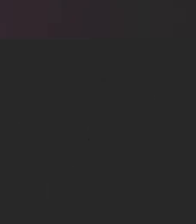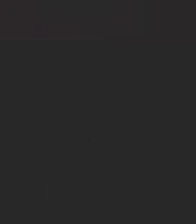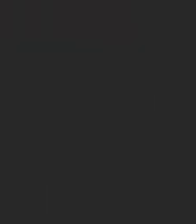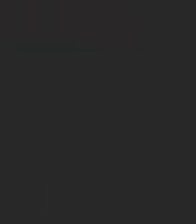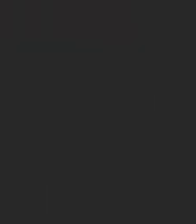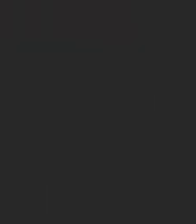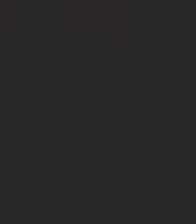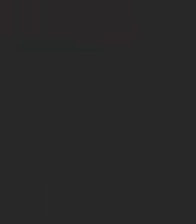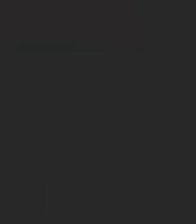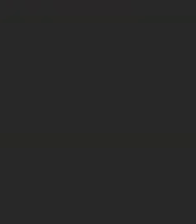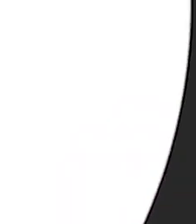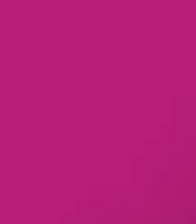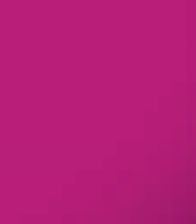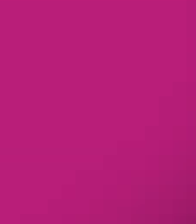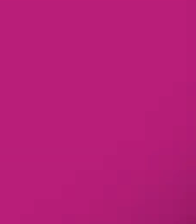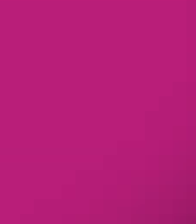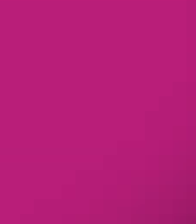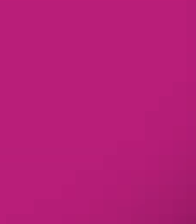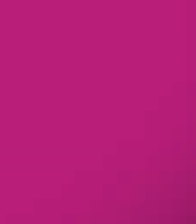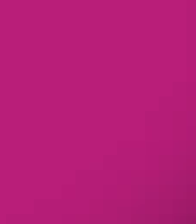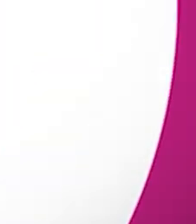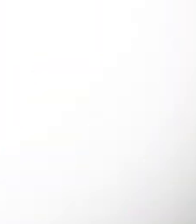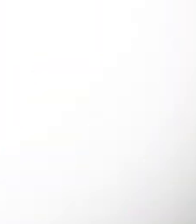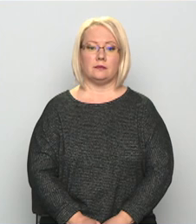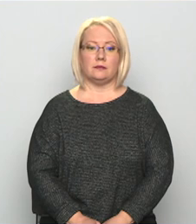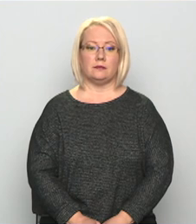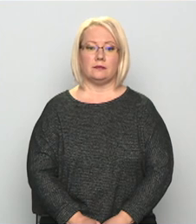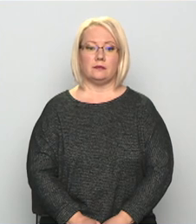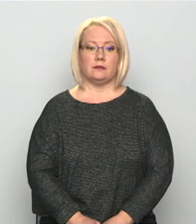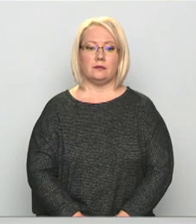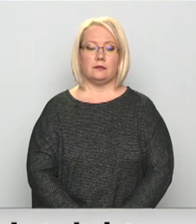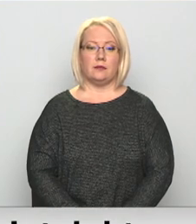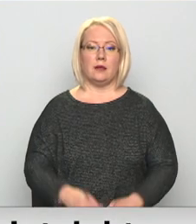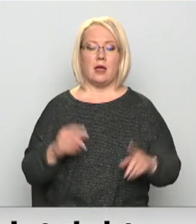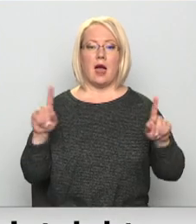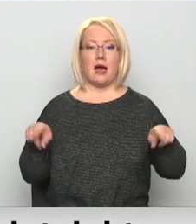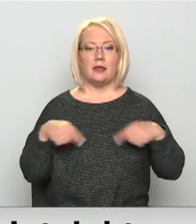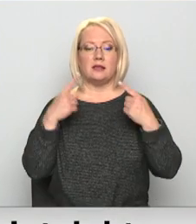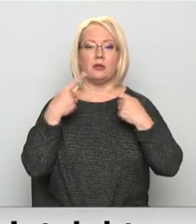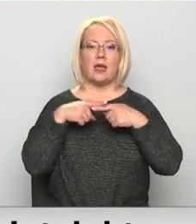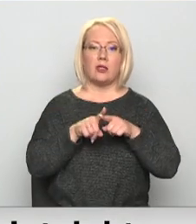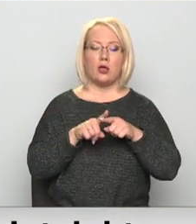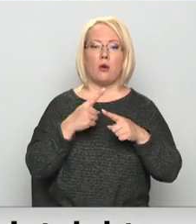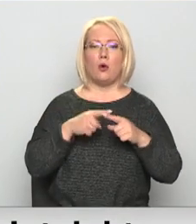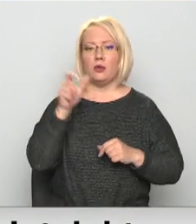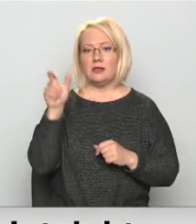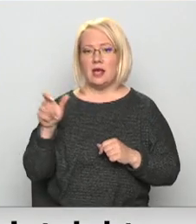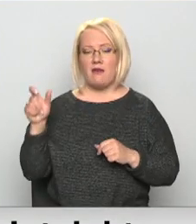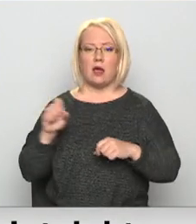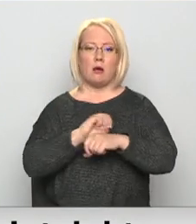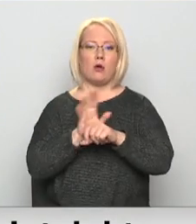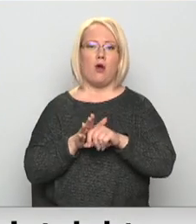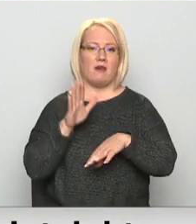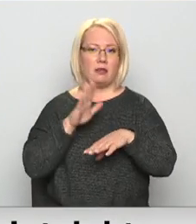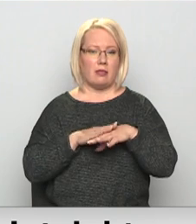Re! Viss ēters ir te! Attīstoties tehnoloģijām un cilvēkiem pandēmijas dēļ